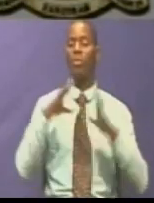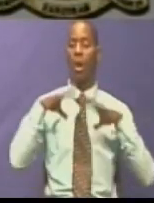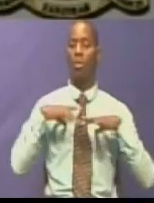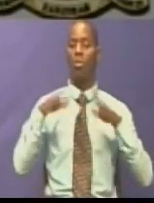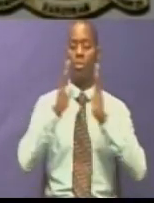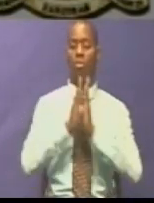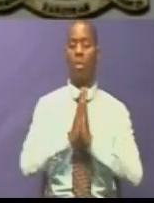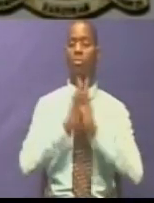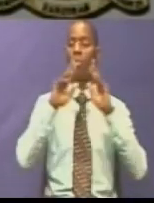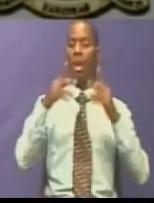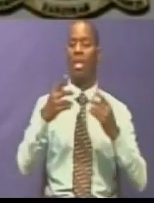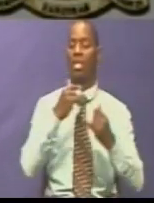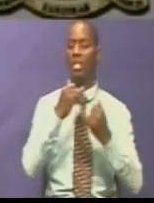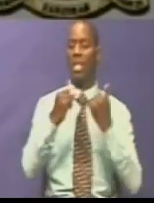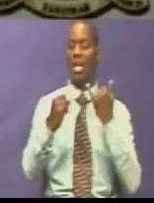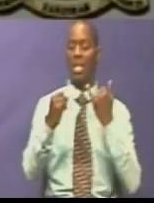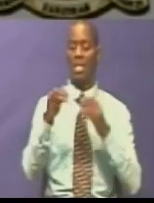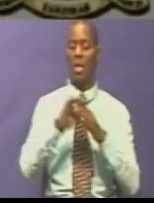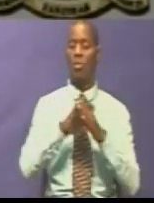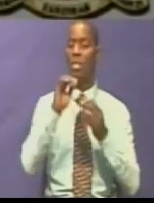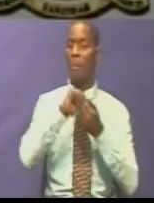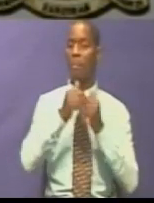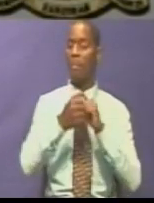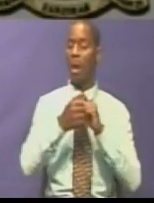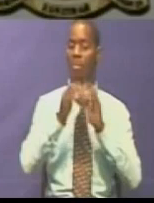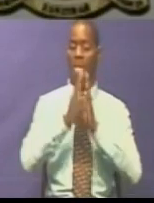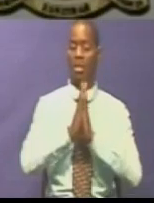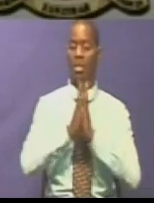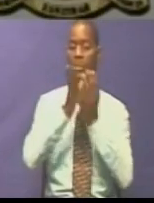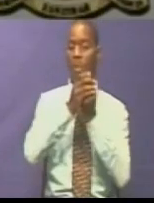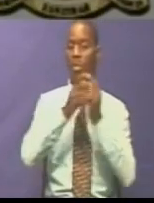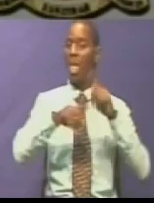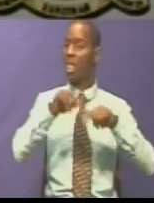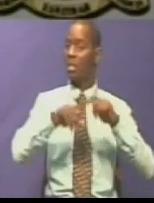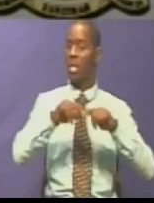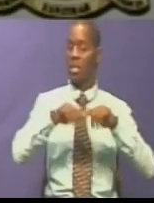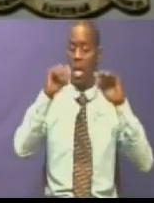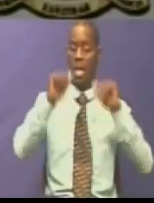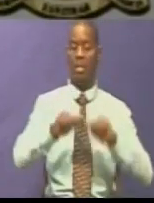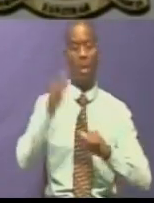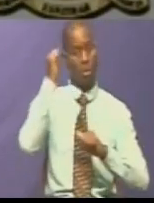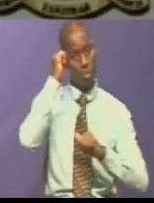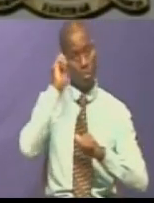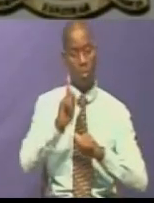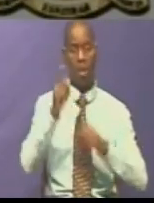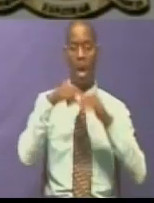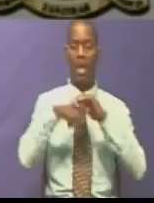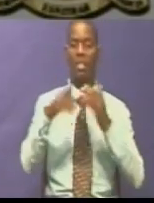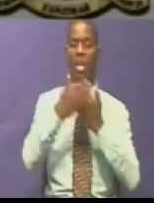zinakataza kabisa kuhusisha dini na siyasa Itakumbuka kuwa katika nchi yetu